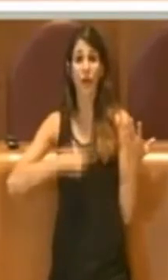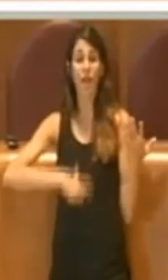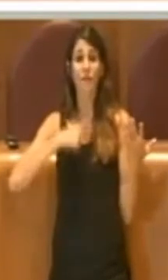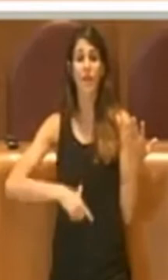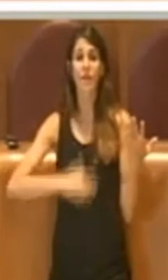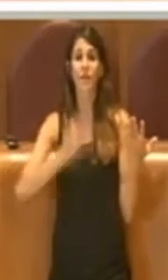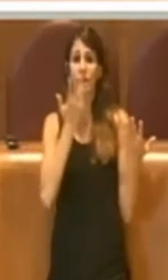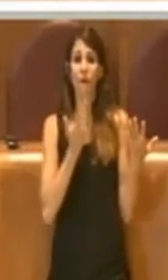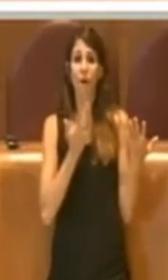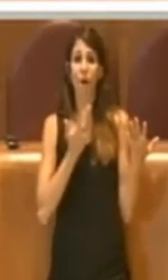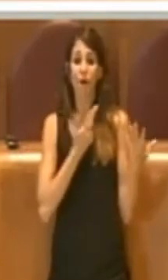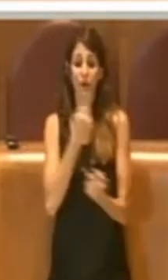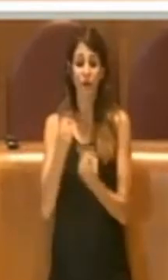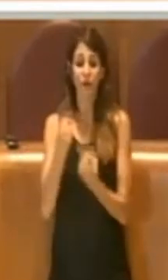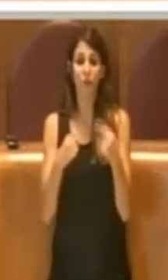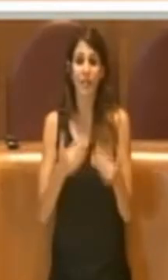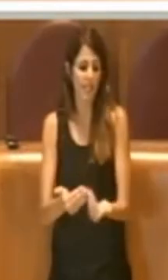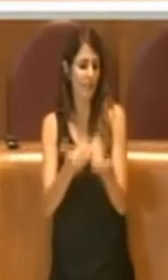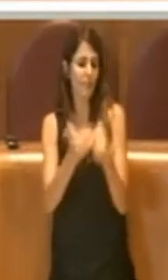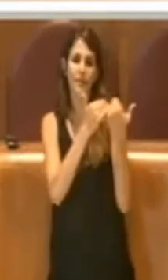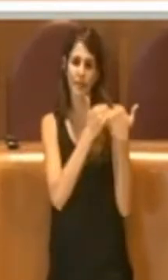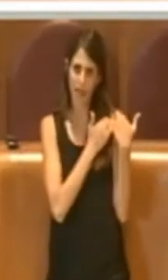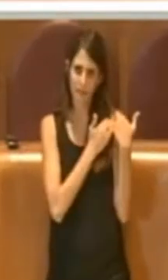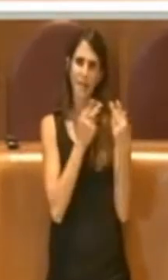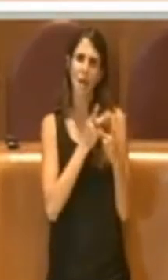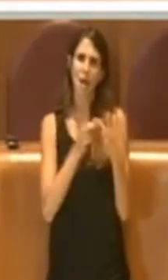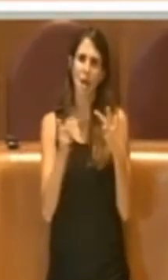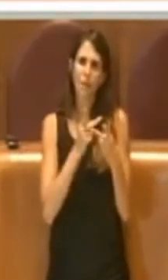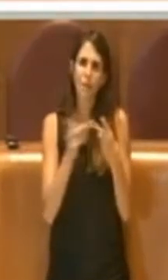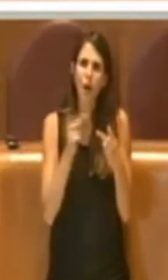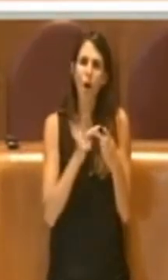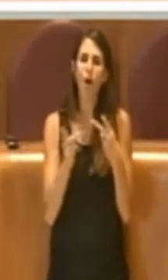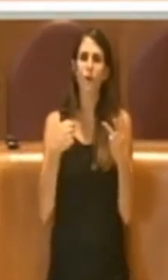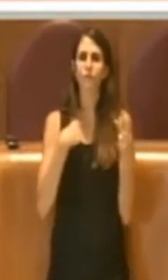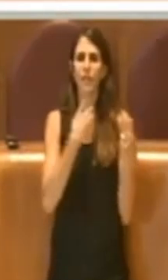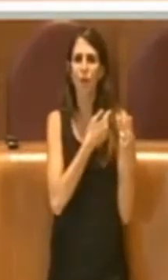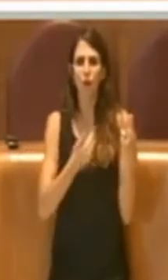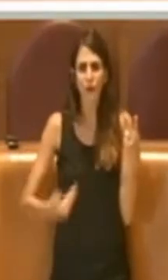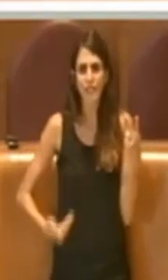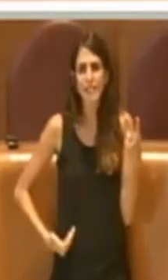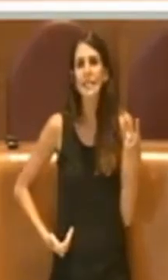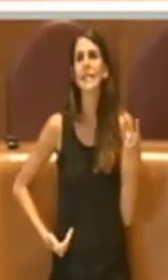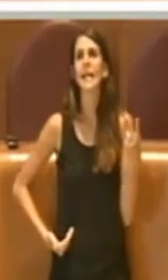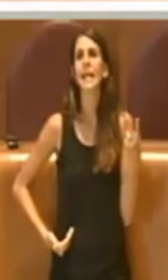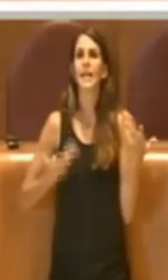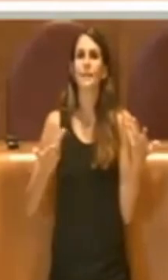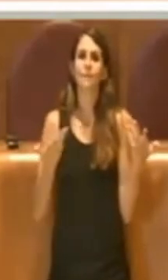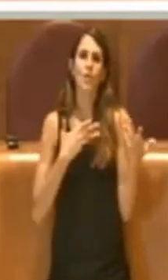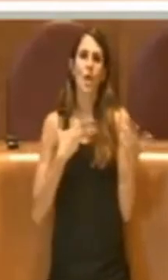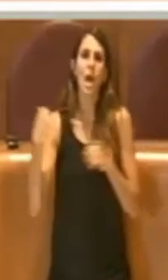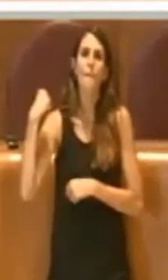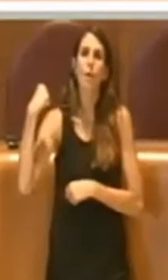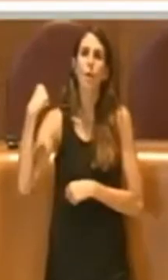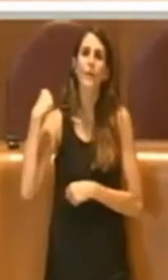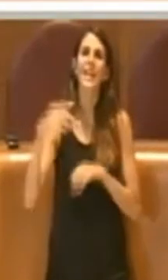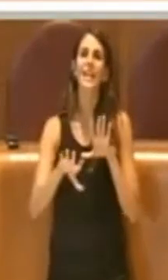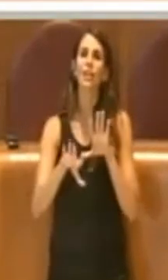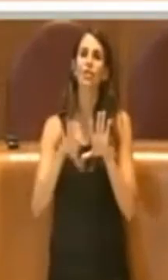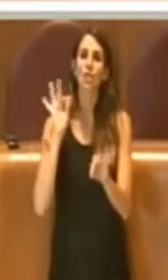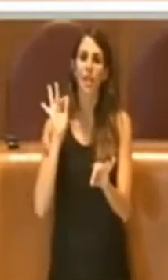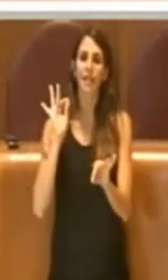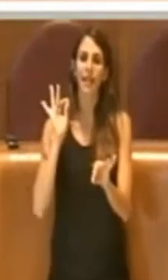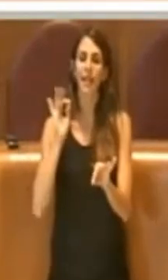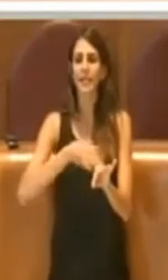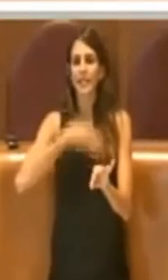cerco di portarla avanti come consigliere, il consigliere che ha il potere di indirizzo, quindi di dare un indirizzo